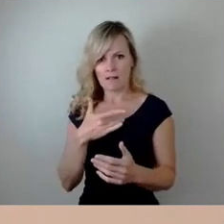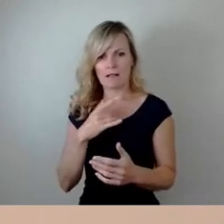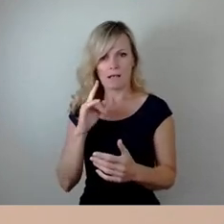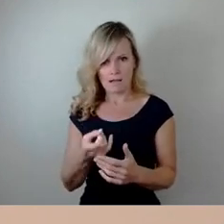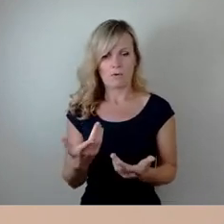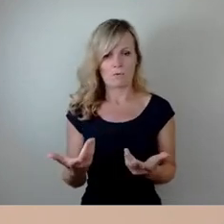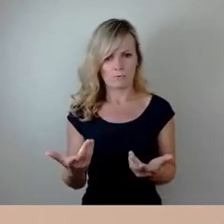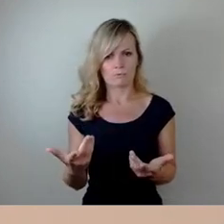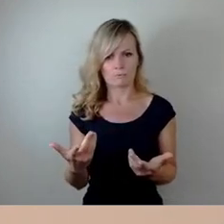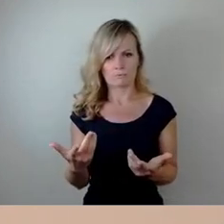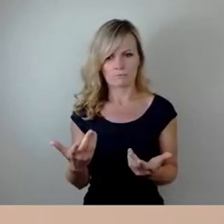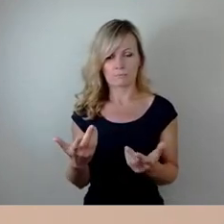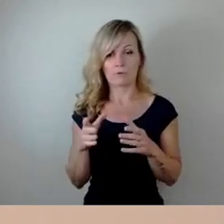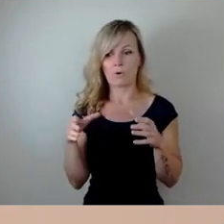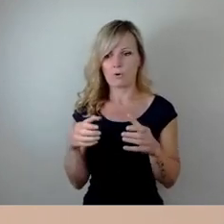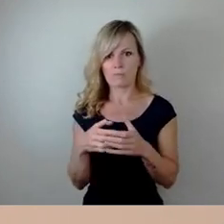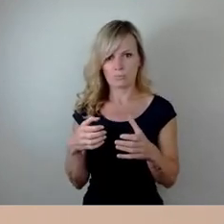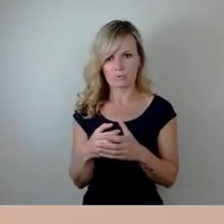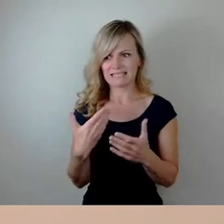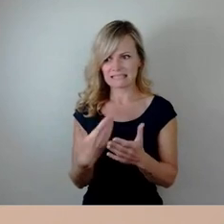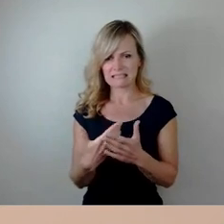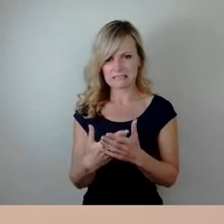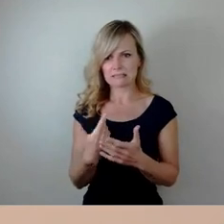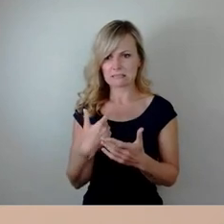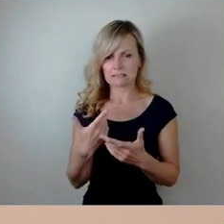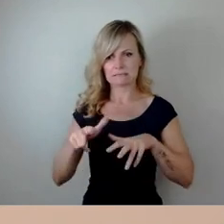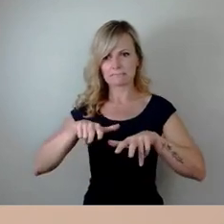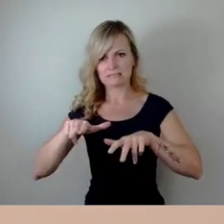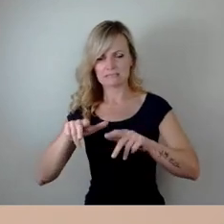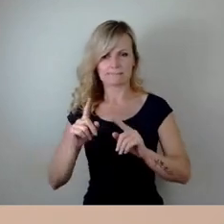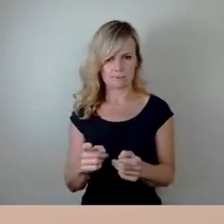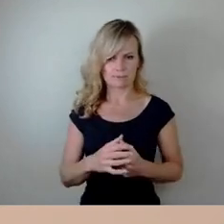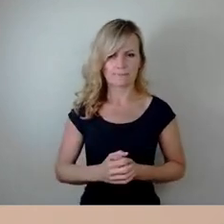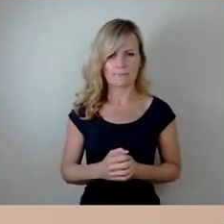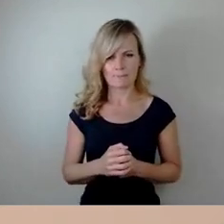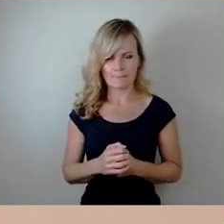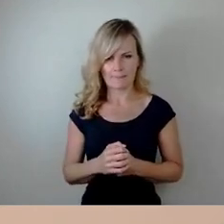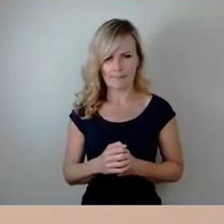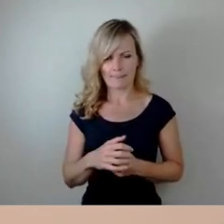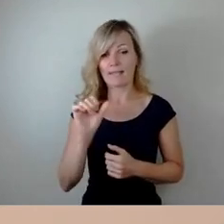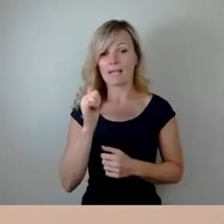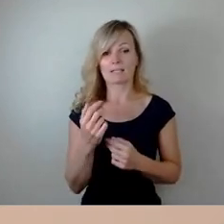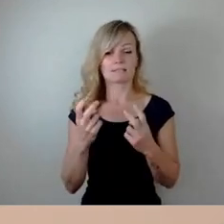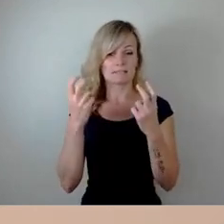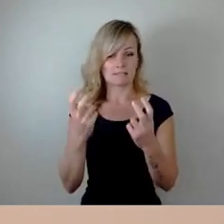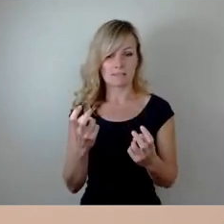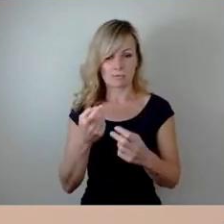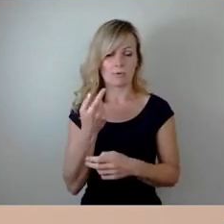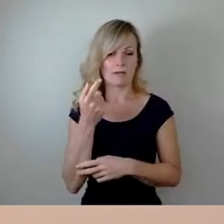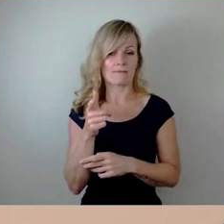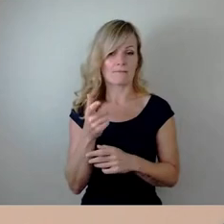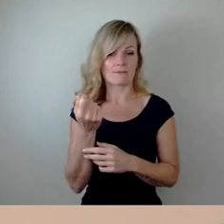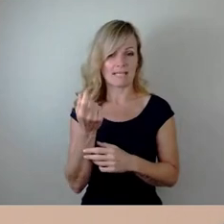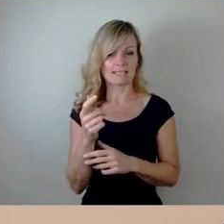als Kommunen bewältigt werden. Die erste Sitzung des Finanzausschusses gemeinsam